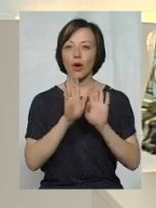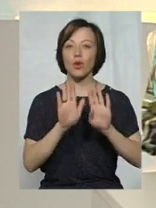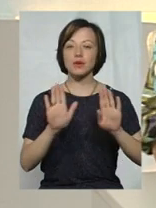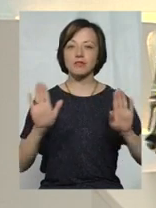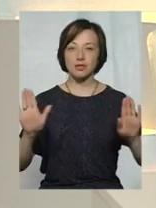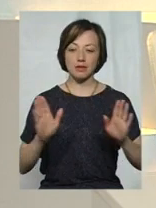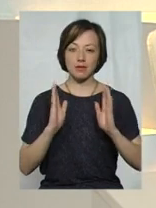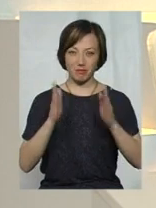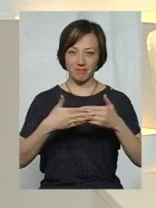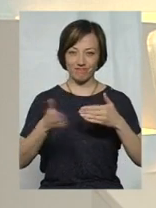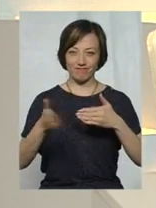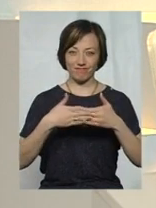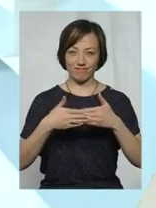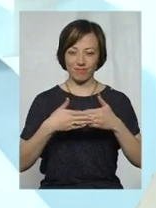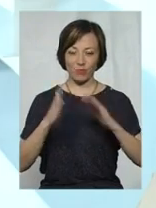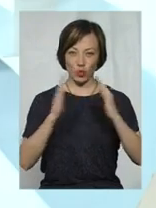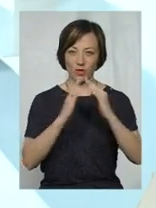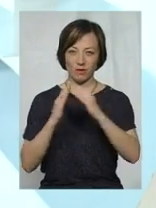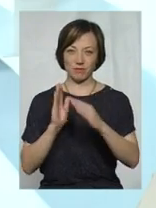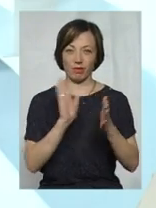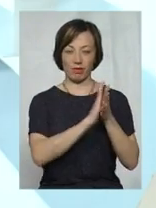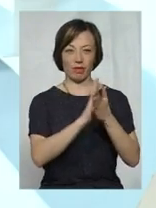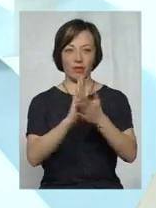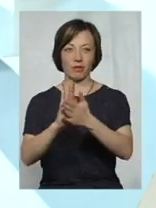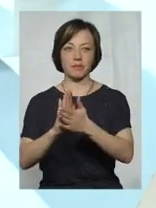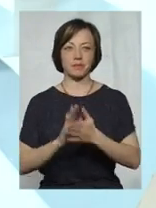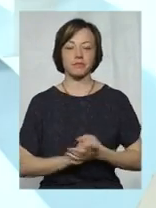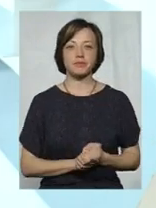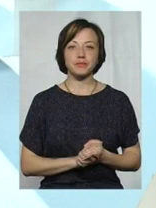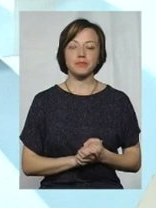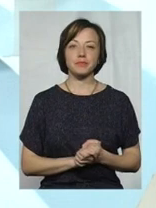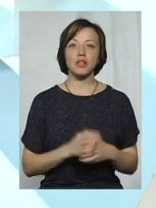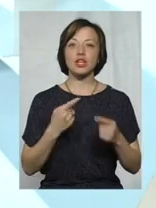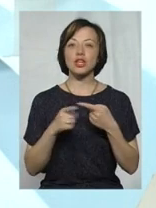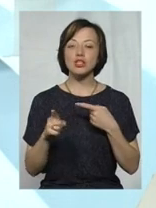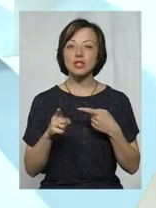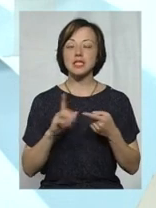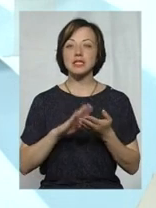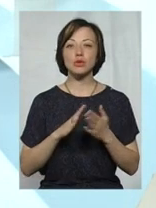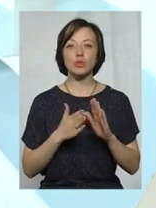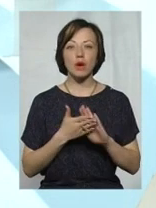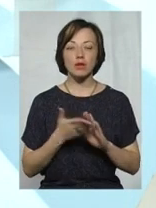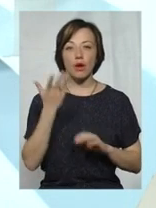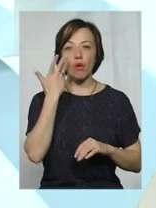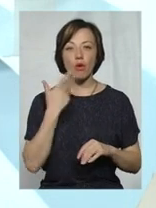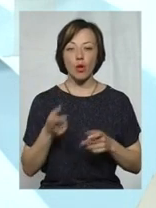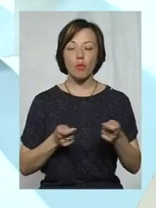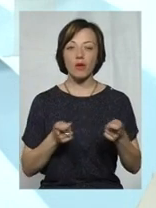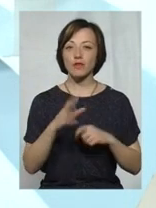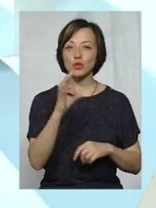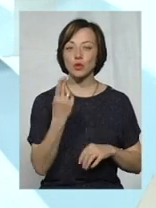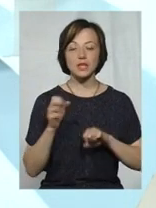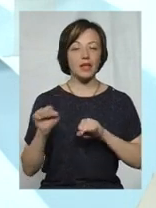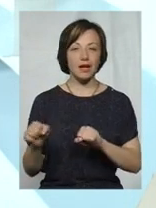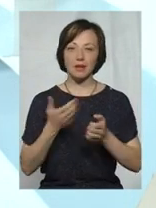на під'їздах. Як правило, знаєте, інші ситуації, коли управління соціального захисту населення не призначає субсидій, тоді